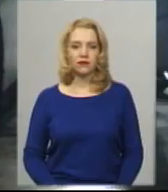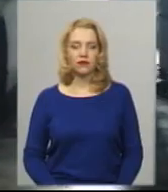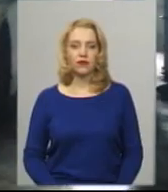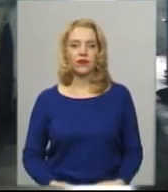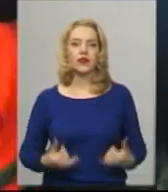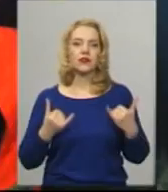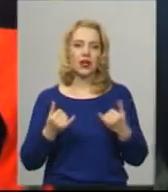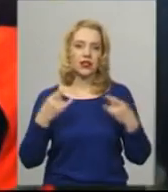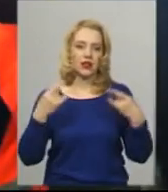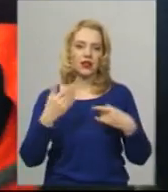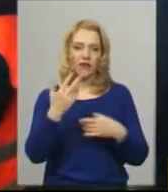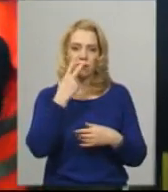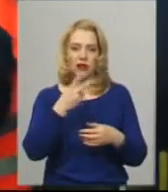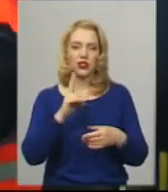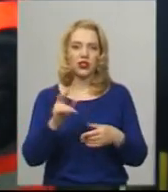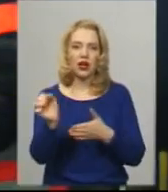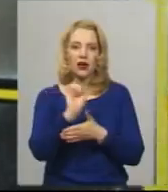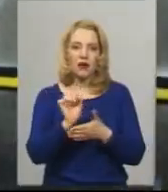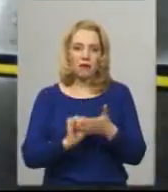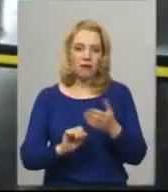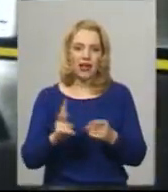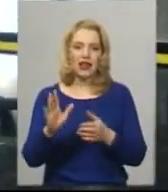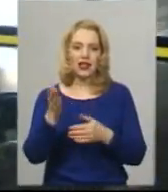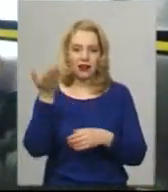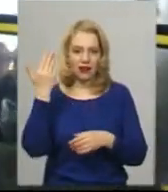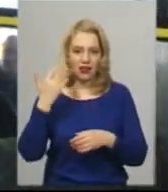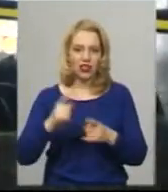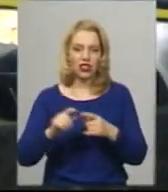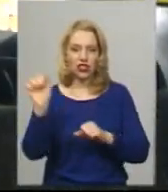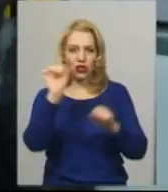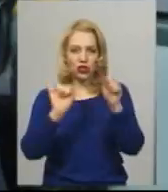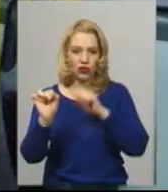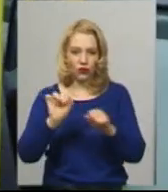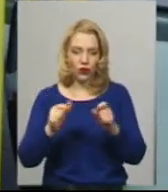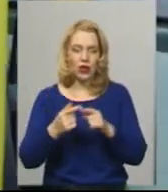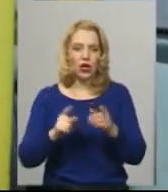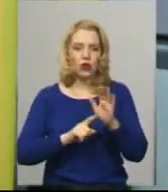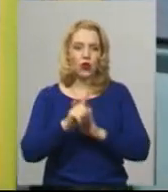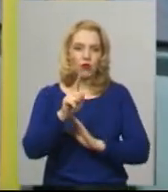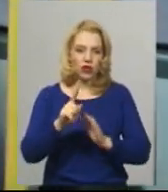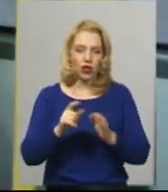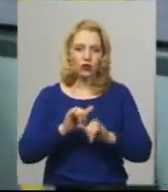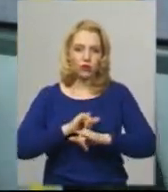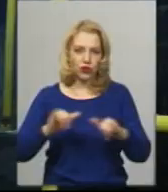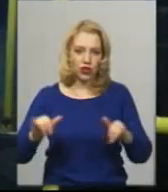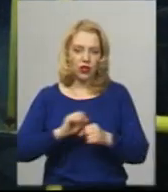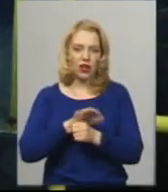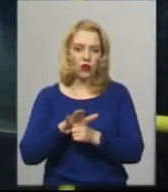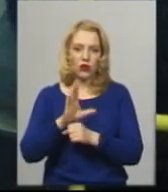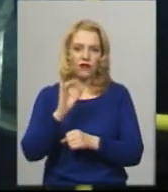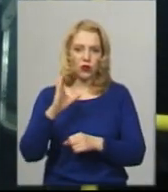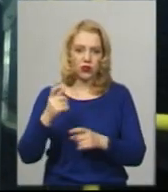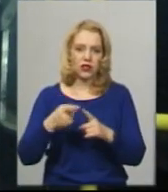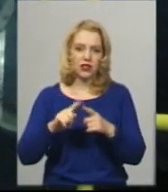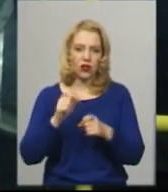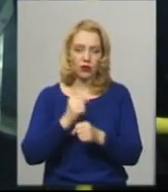Зараз на екрані ви бачите, як мили та дезінфікували тролейбуси до початку поширення коронавірусу у Хмельницькому. Робили це щодня.